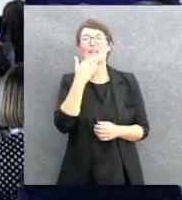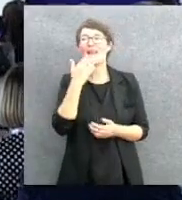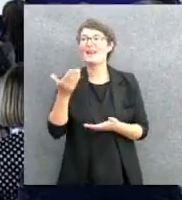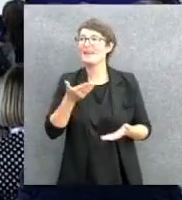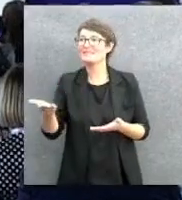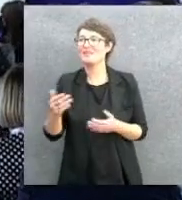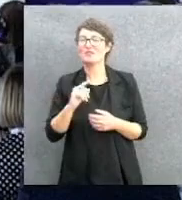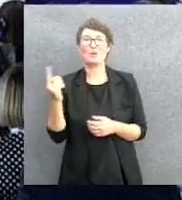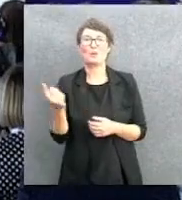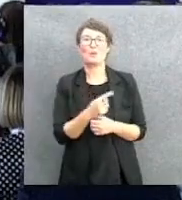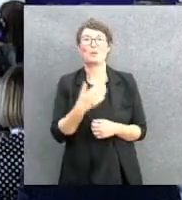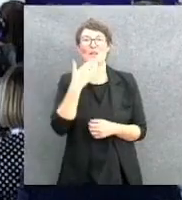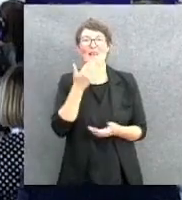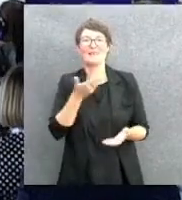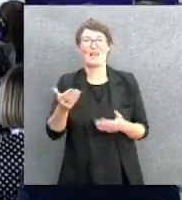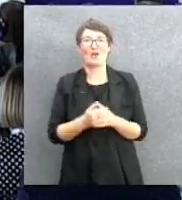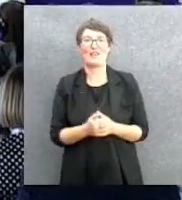e per l'accoglienza.